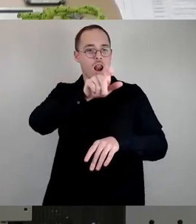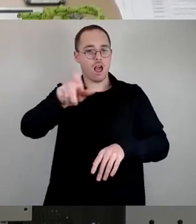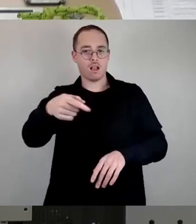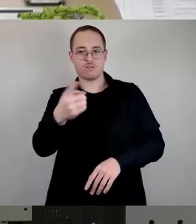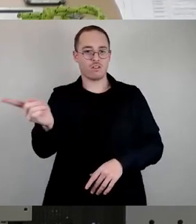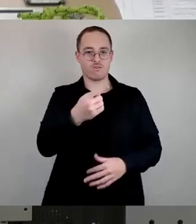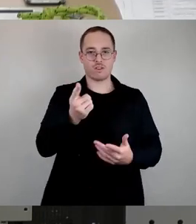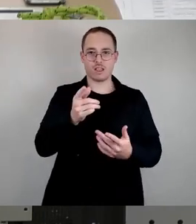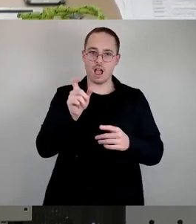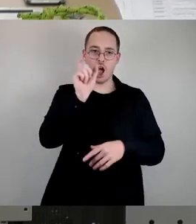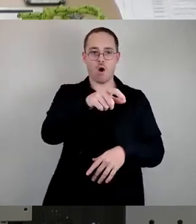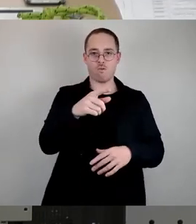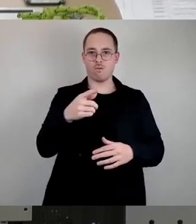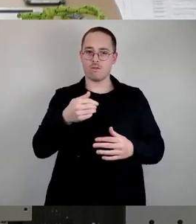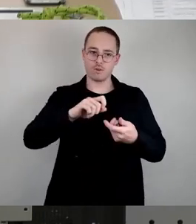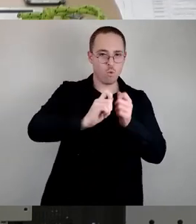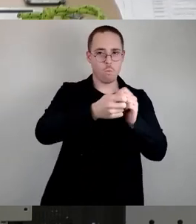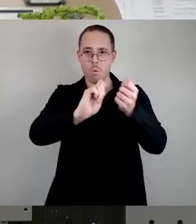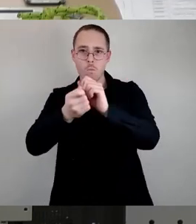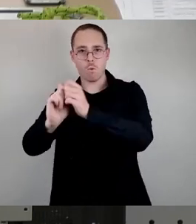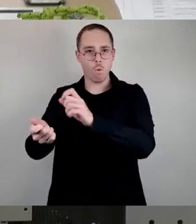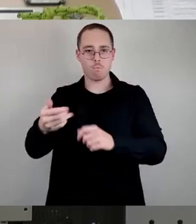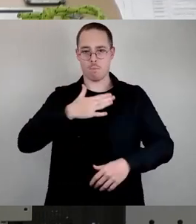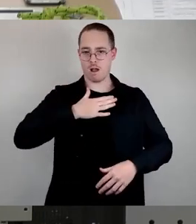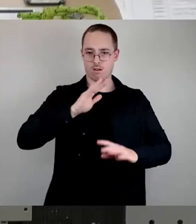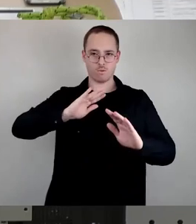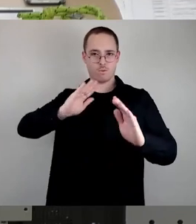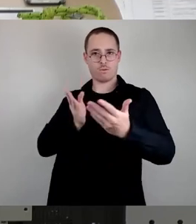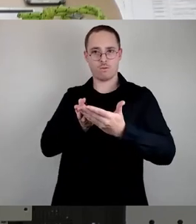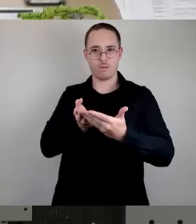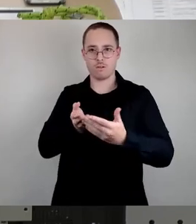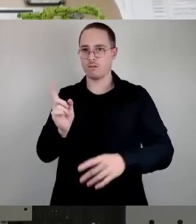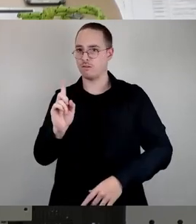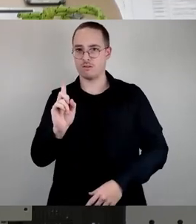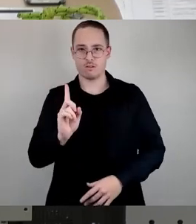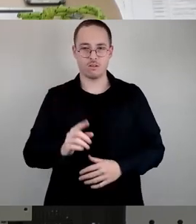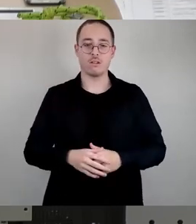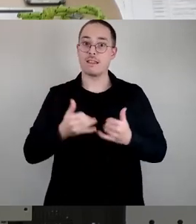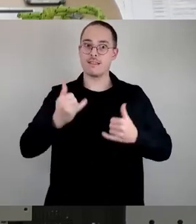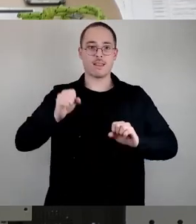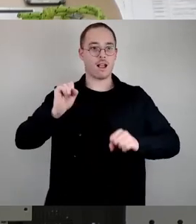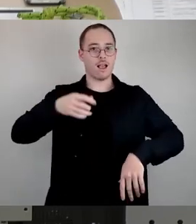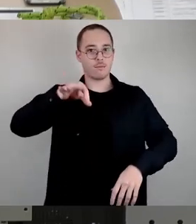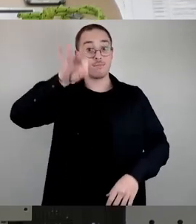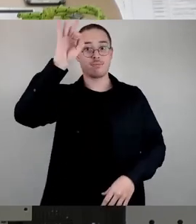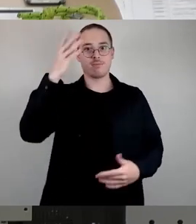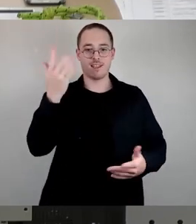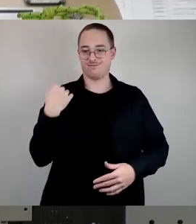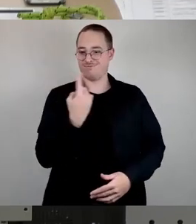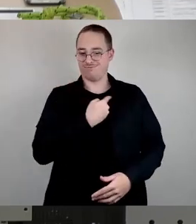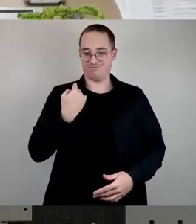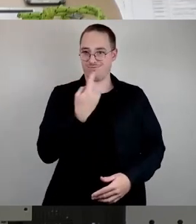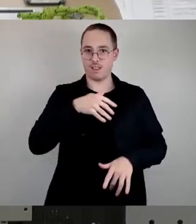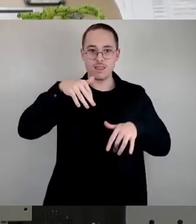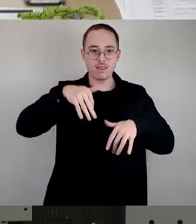Gratismut, wenn dort Schilder gezeigt werden mit Ausschriften wie jetzt können wir endlich herausfinden, was wir anstelle unserer